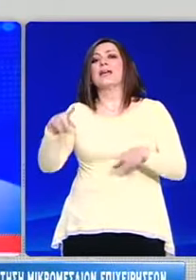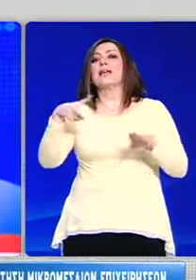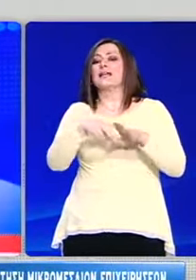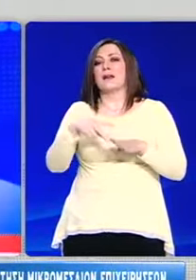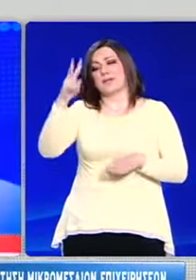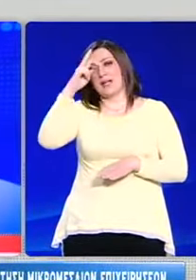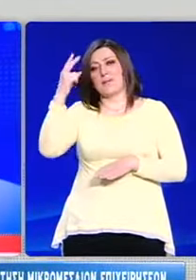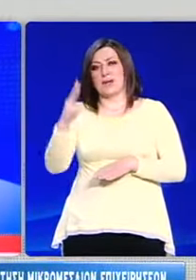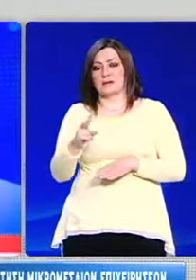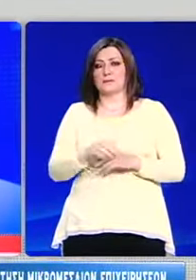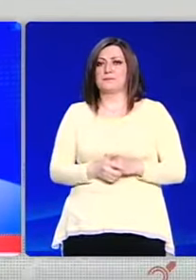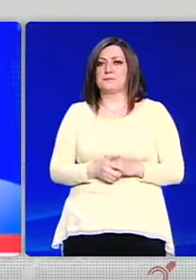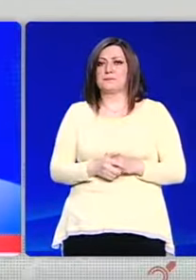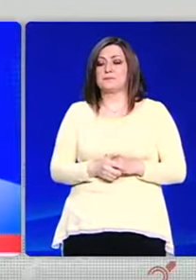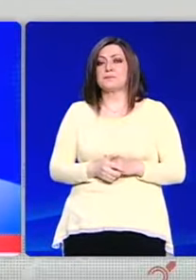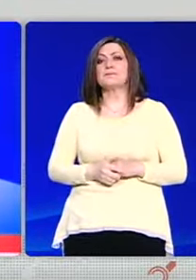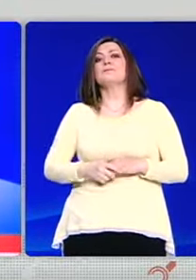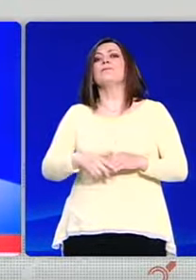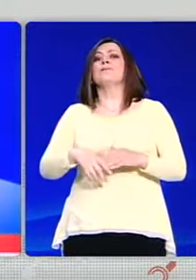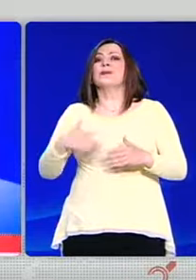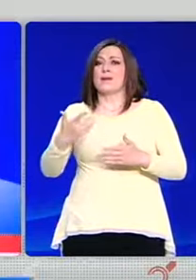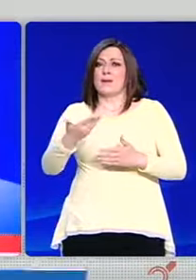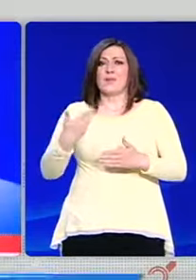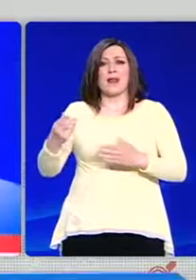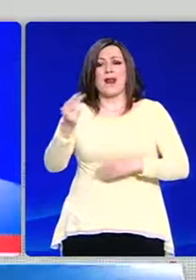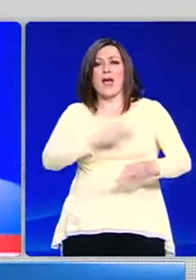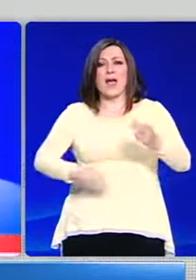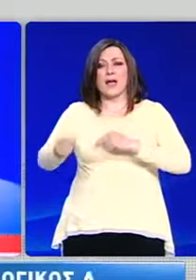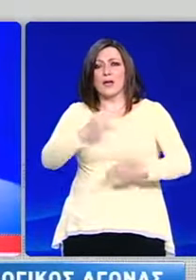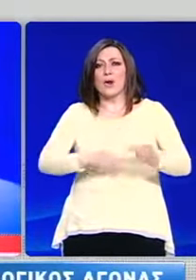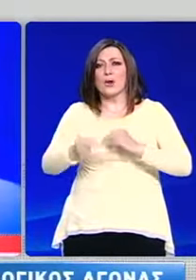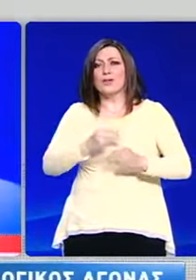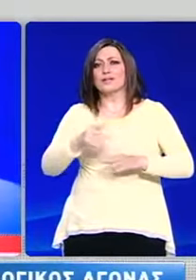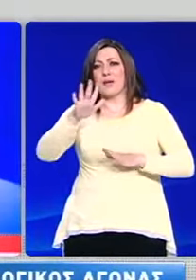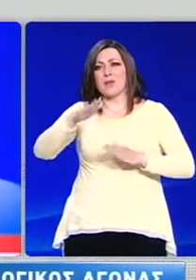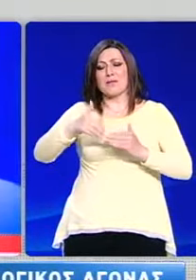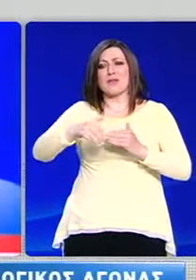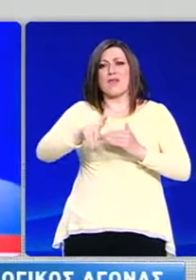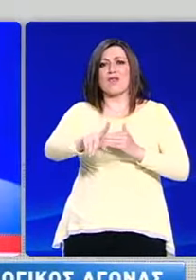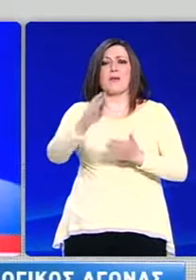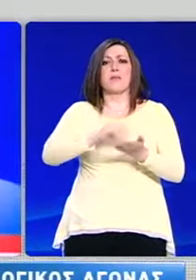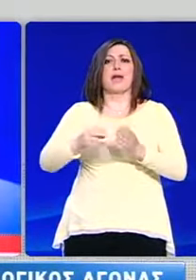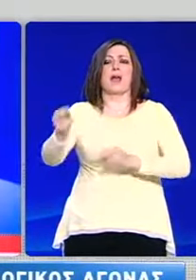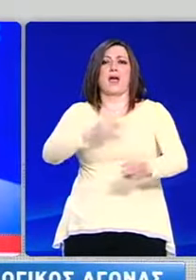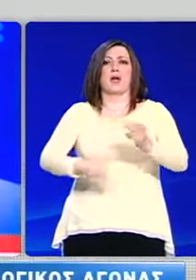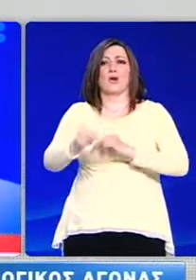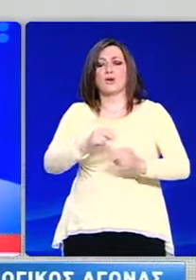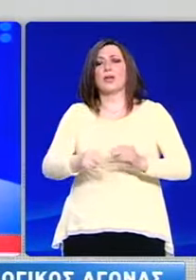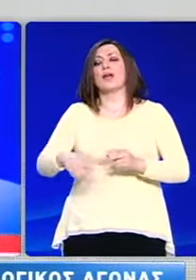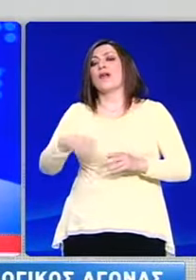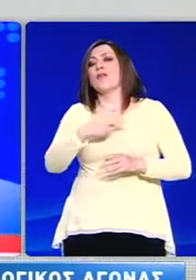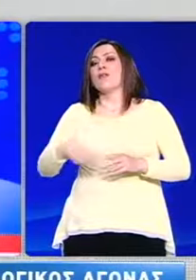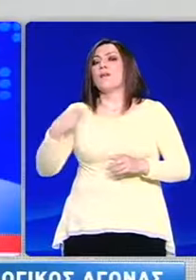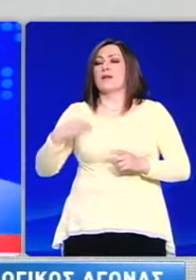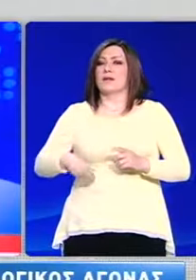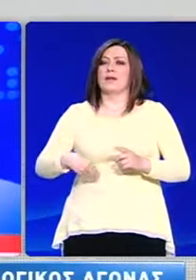ΚΕΦΑ. Κλιμακώνεται ο προεκλογικός αγώνας των κομμάτων πέντε ημέρες πριν τις κάλπες της Κυριακής για την αυτοδιοίκηση και τις